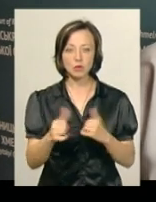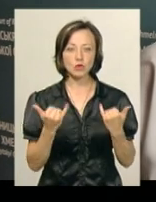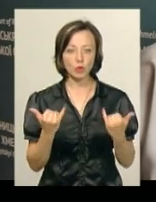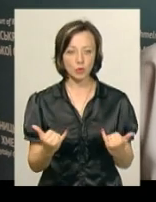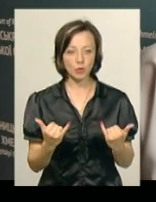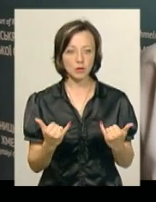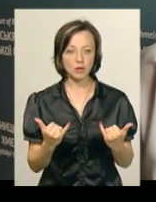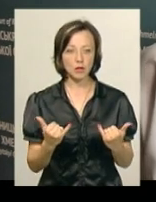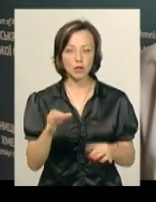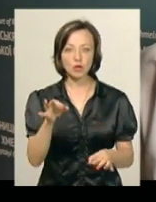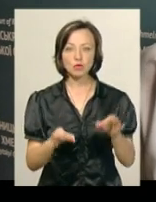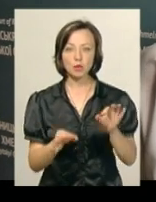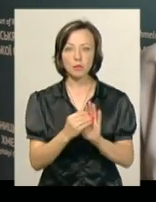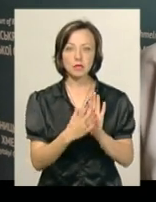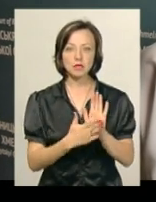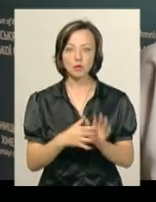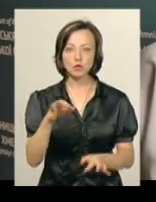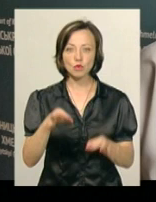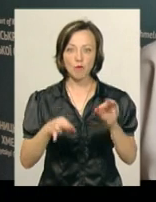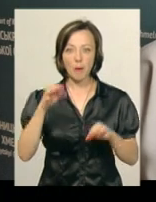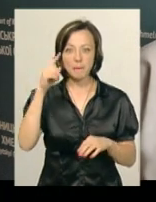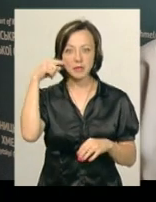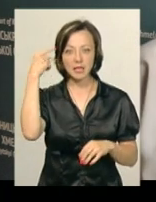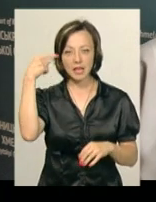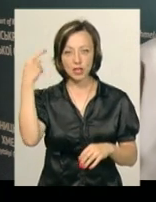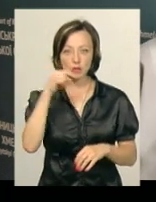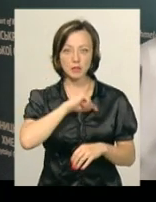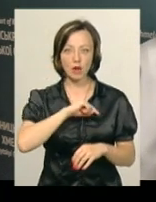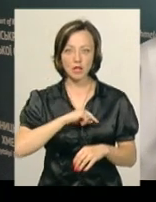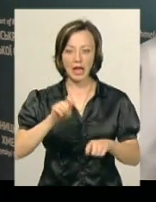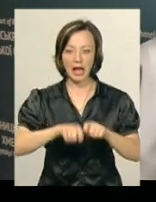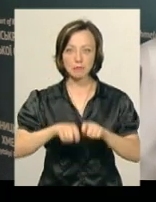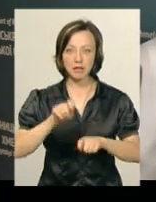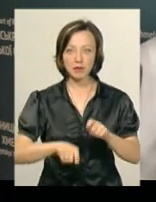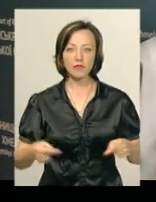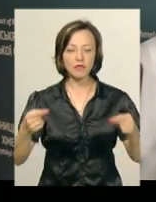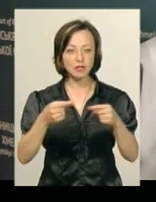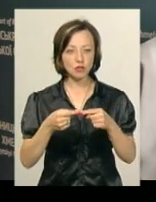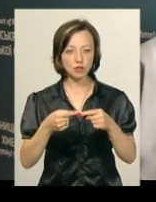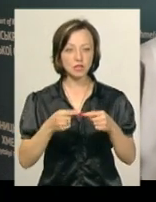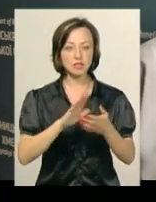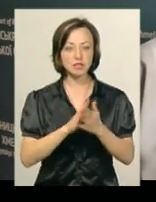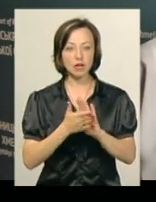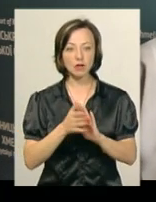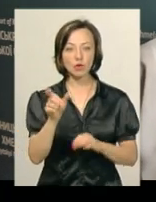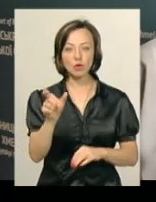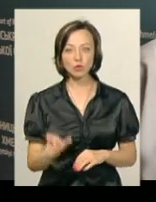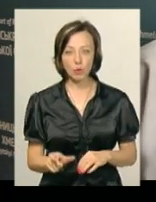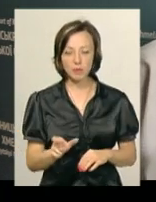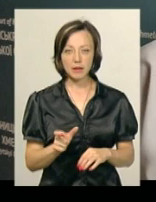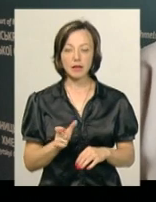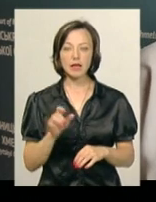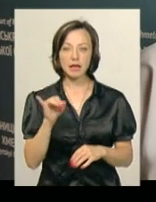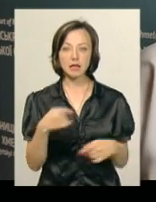сьогодні судом призначено судово-психологічно-психіатричну експертизу щодо визначення стану осудності даної